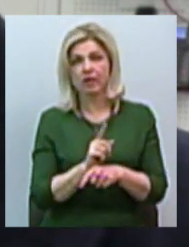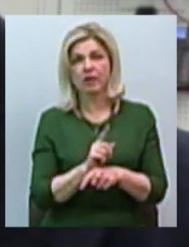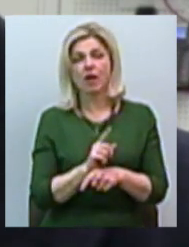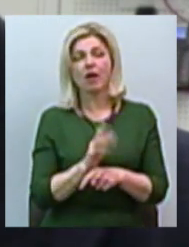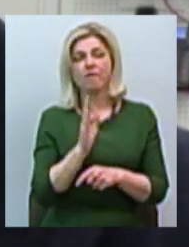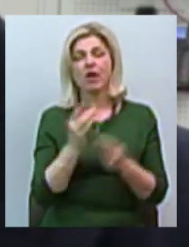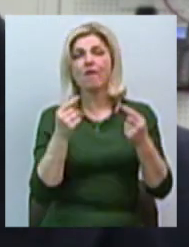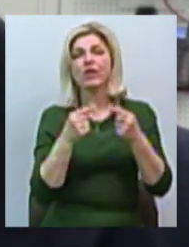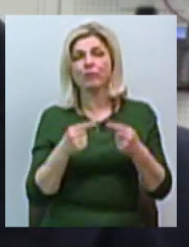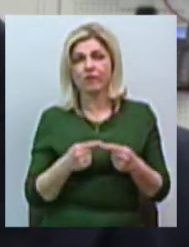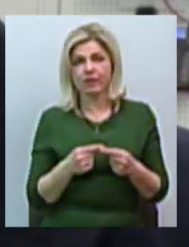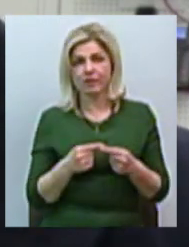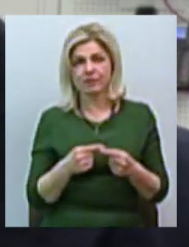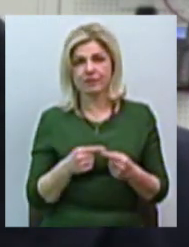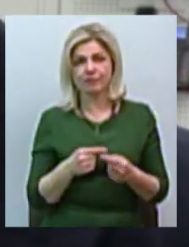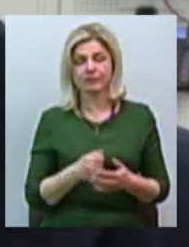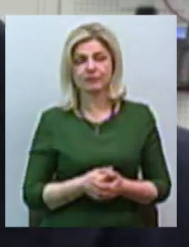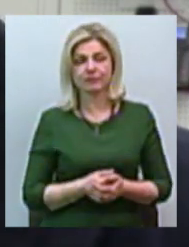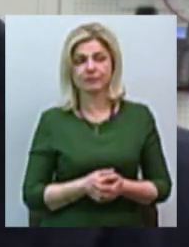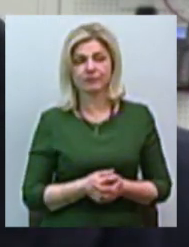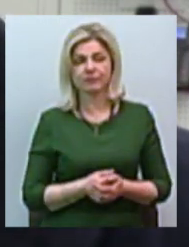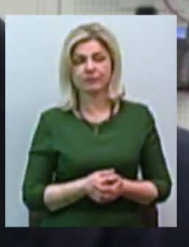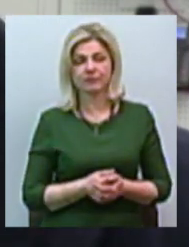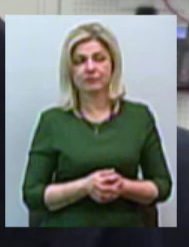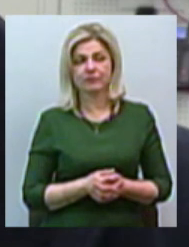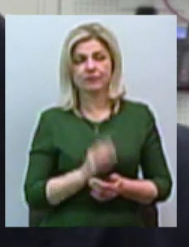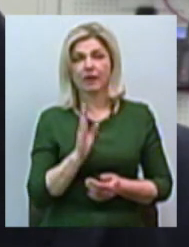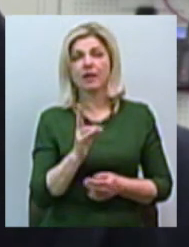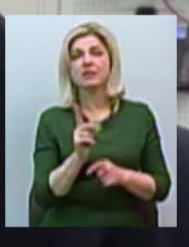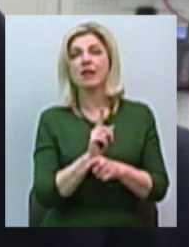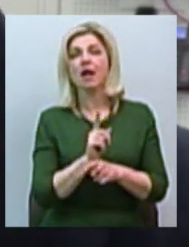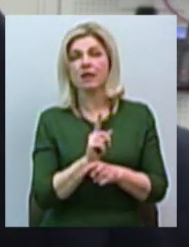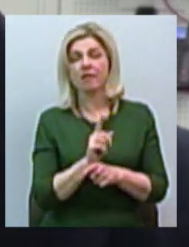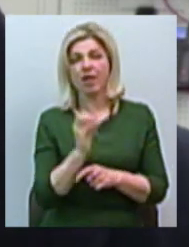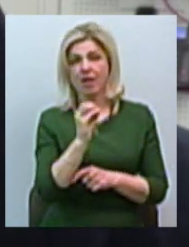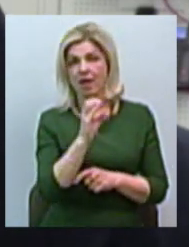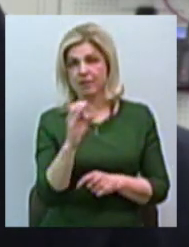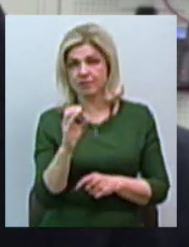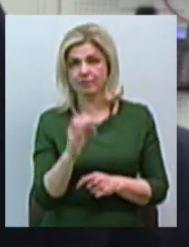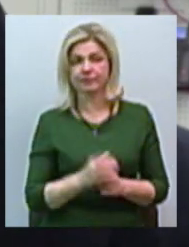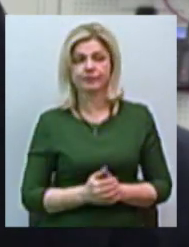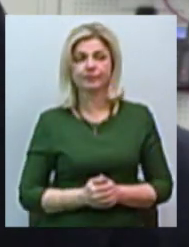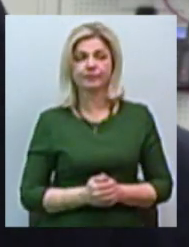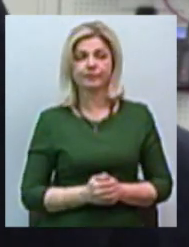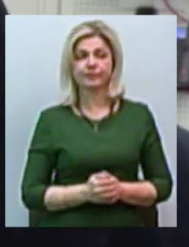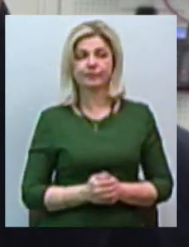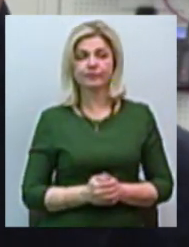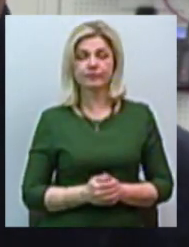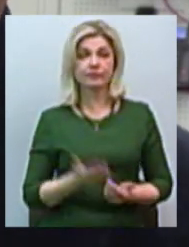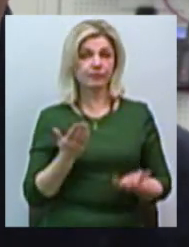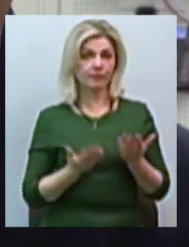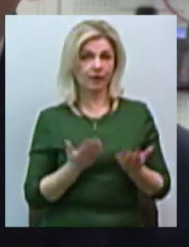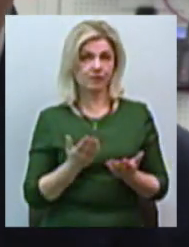відповідність до стандартів ЄС. Тому якщо хтось